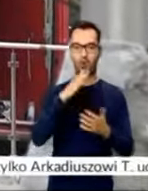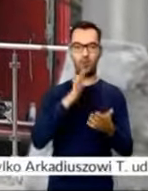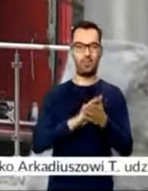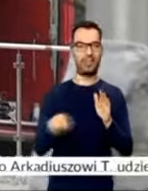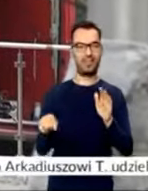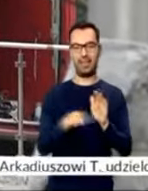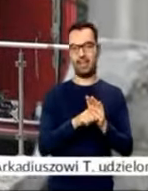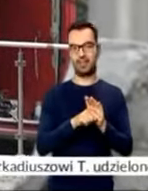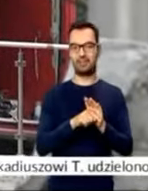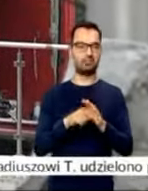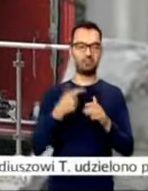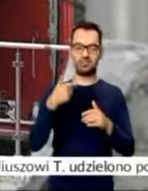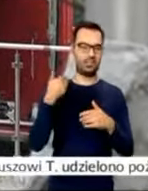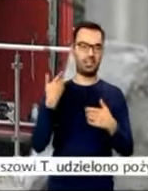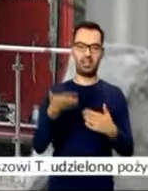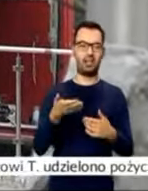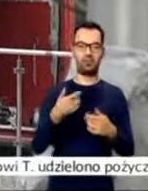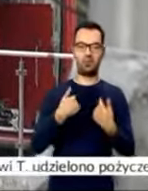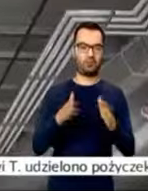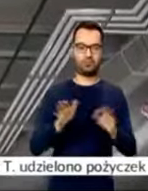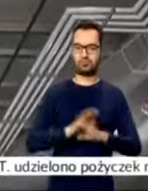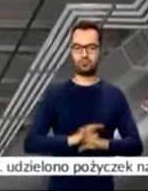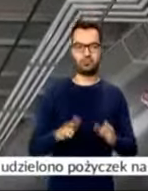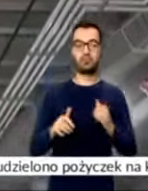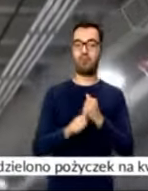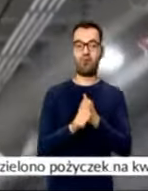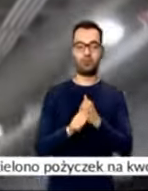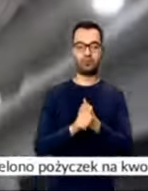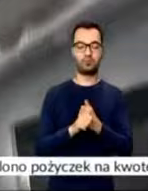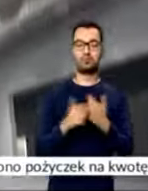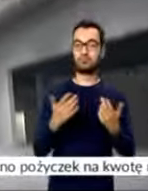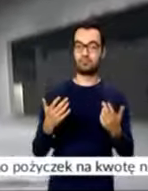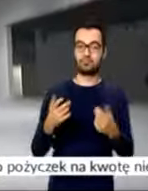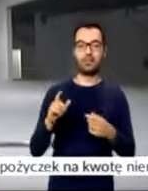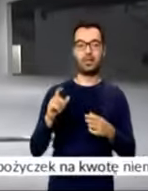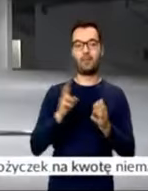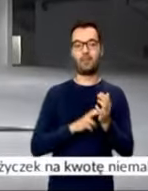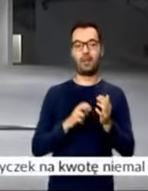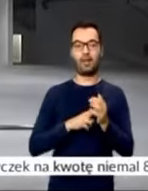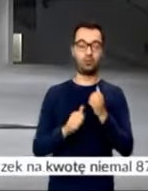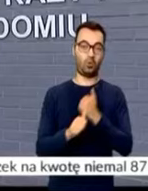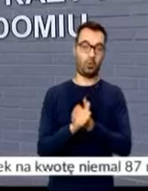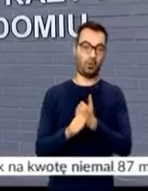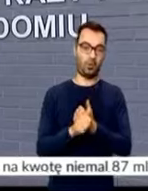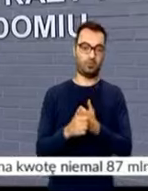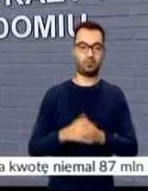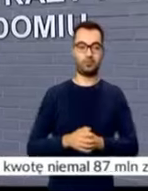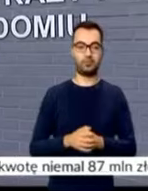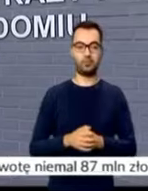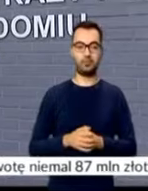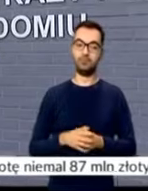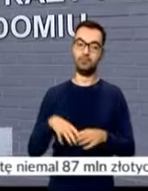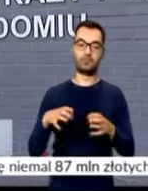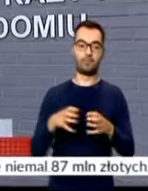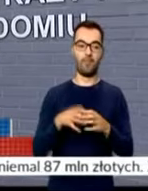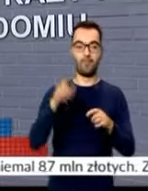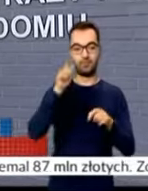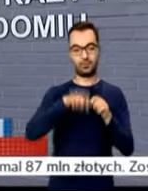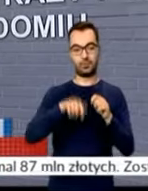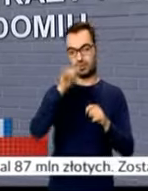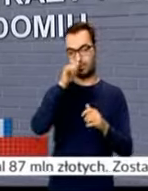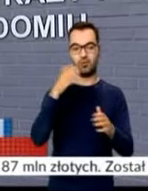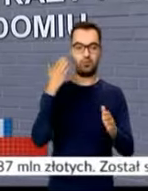opinię i nie dopuścili obiektu do użytkowania. Powodem są między innymi braki w dokumentacji. Organ kontrolny nie był w stanie